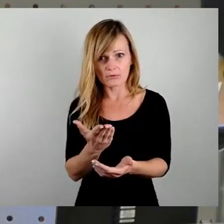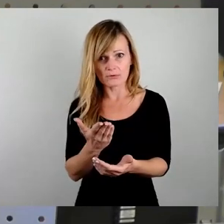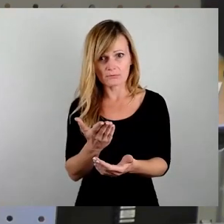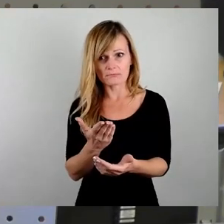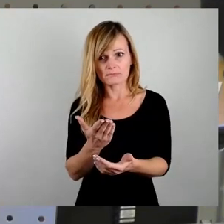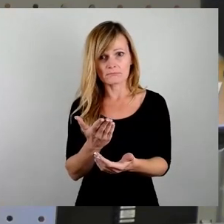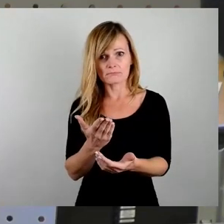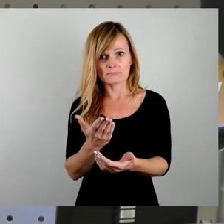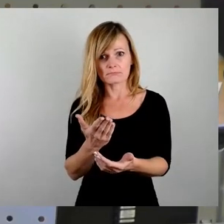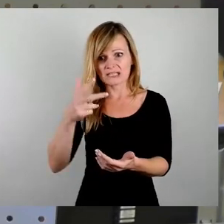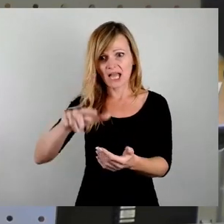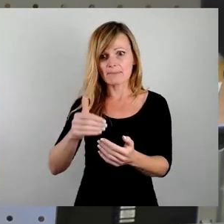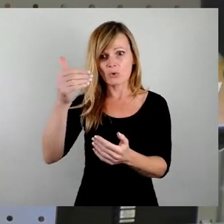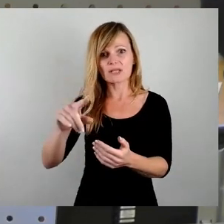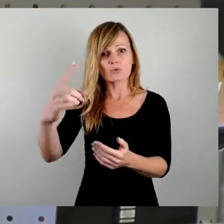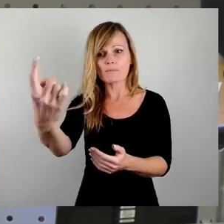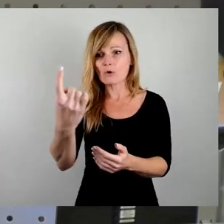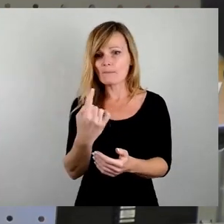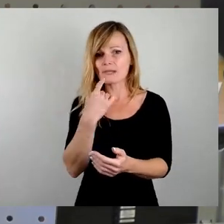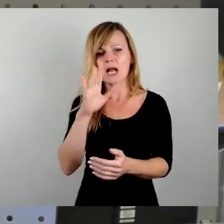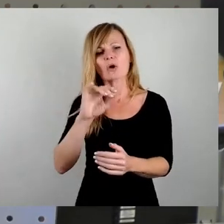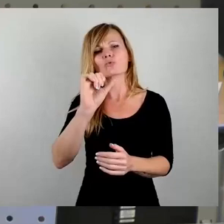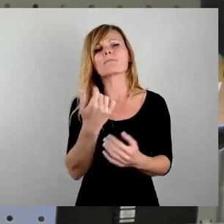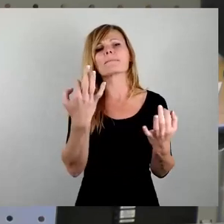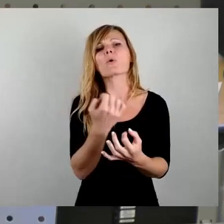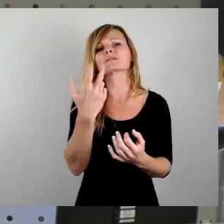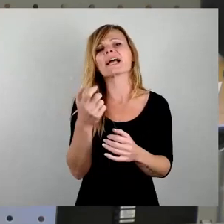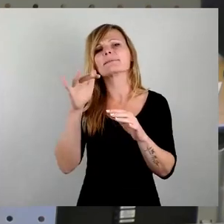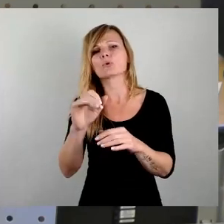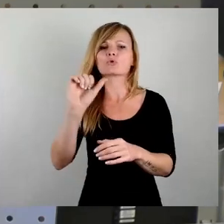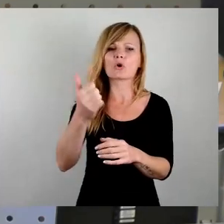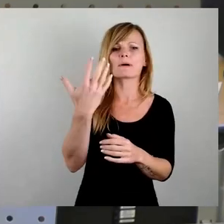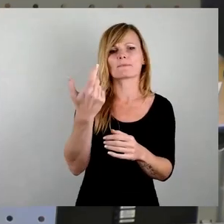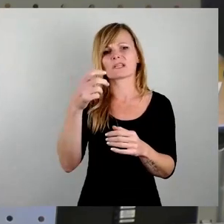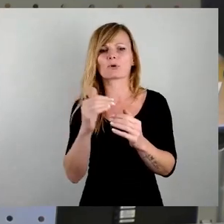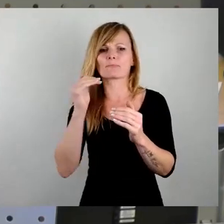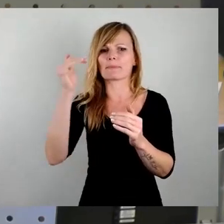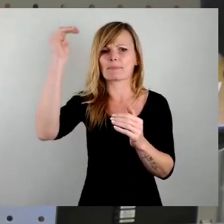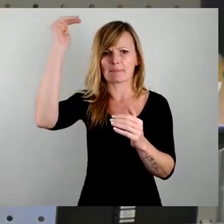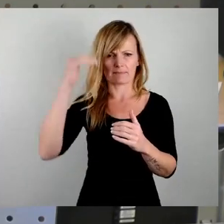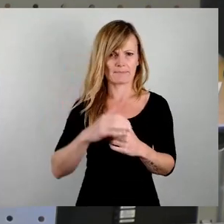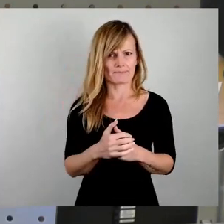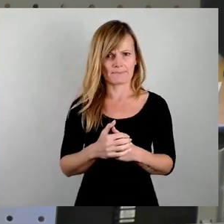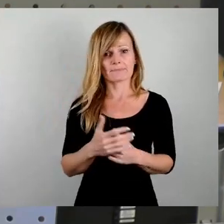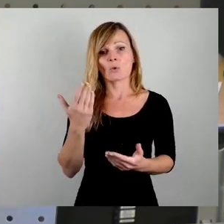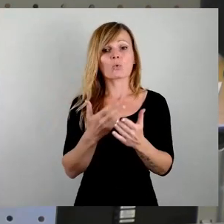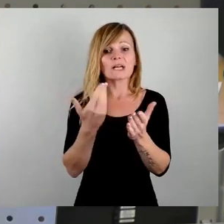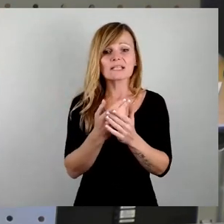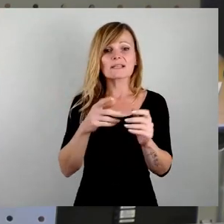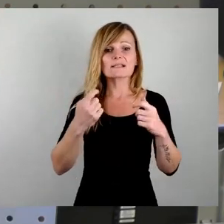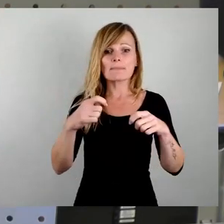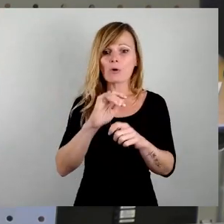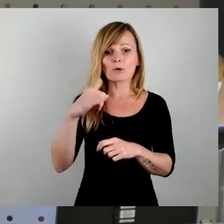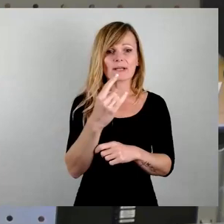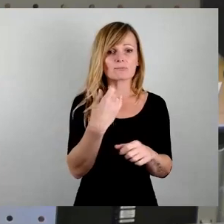Monaten kommt nochmal jemand mit 30 Millionen und dann das nochmal 50 Millionen. Oder wir müssen jetzt dieses Bauprojekt machen, wir müssen, die Schule